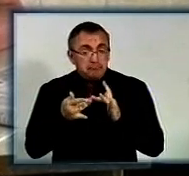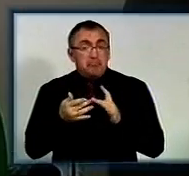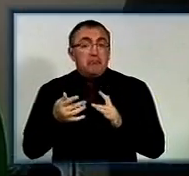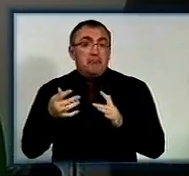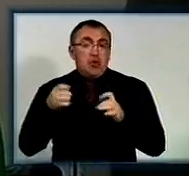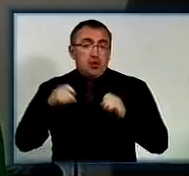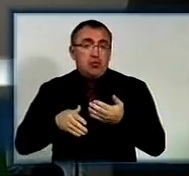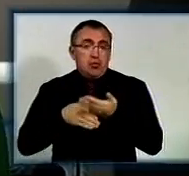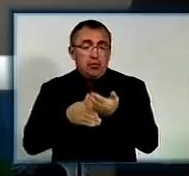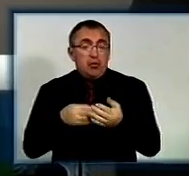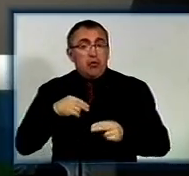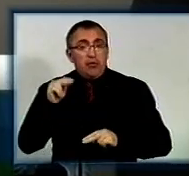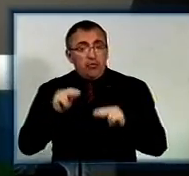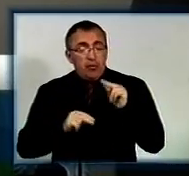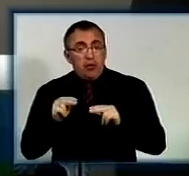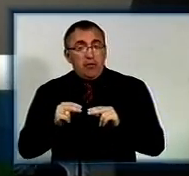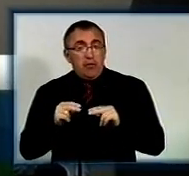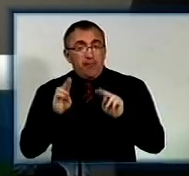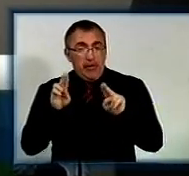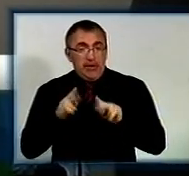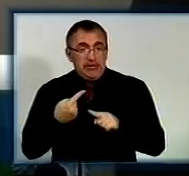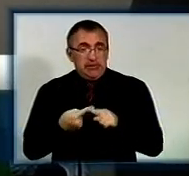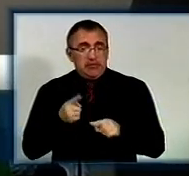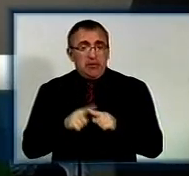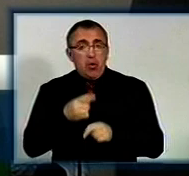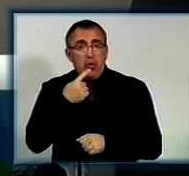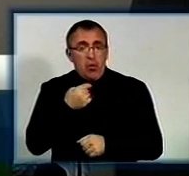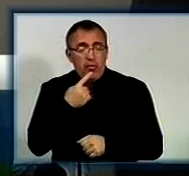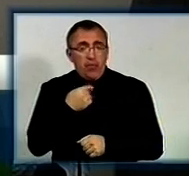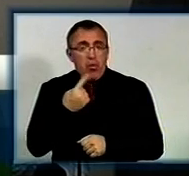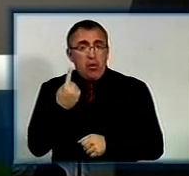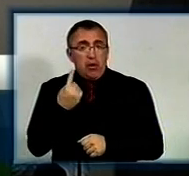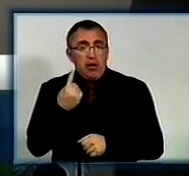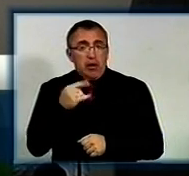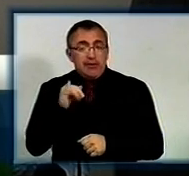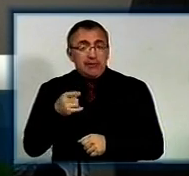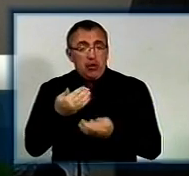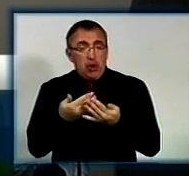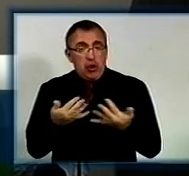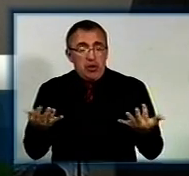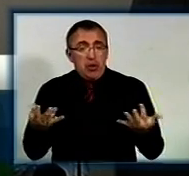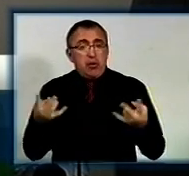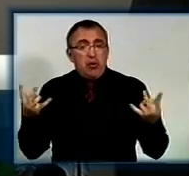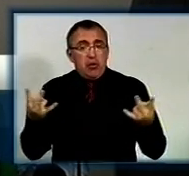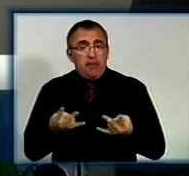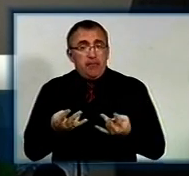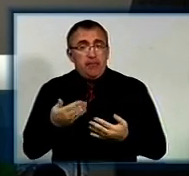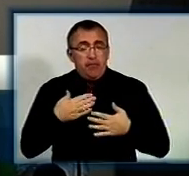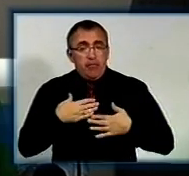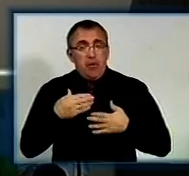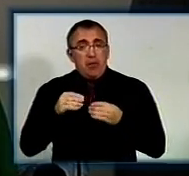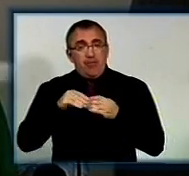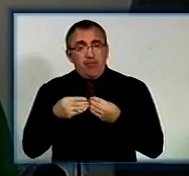допомогти. Я вважаю, що, в принципі, це, ну, кров, одна із тих речей, яким нам можна